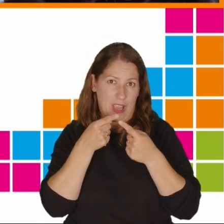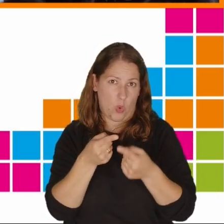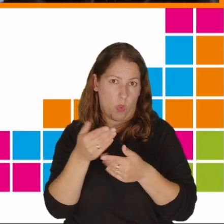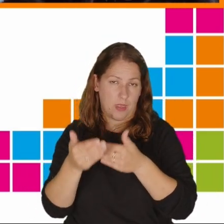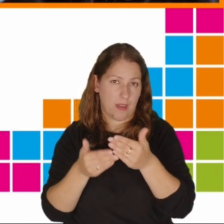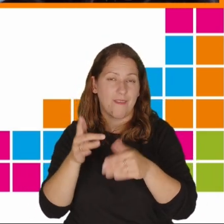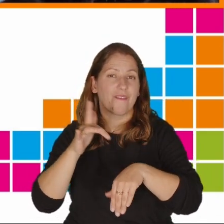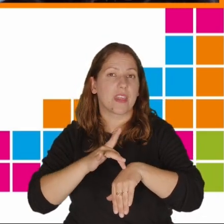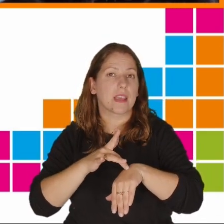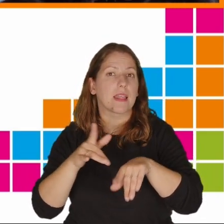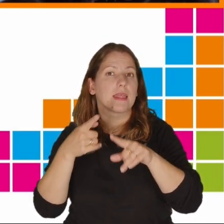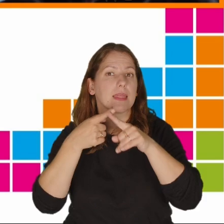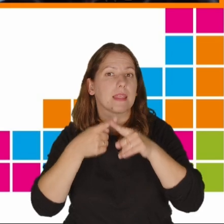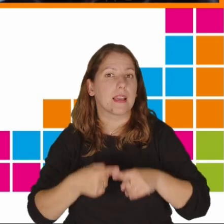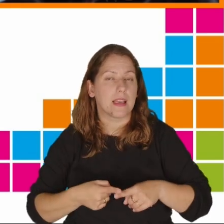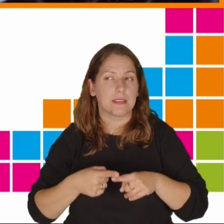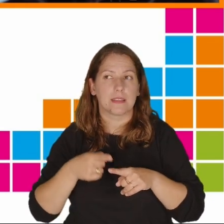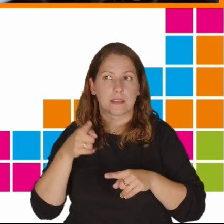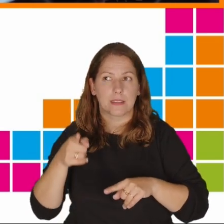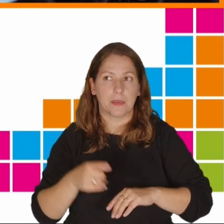wyniki testów PISA.